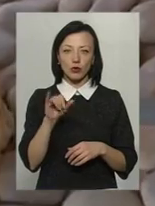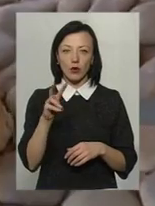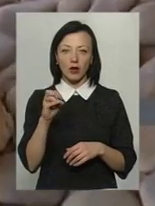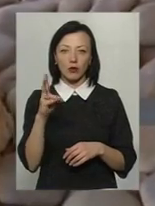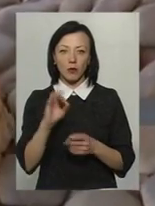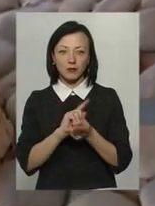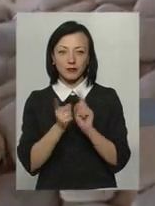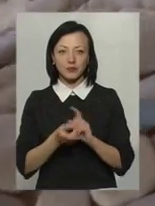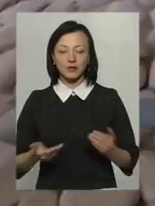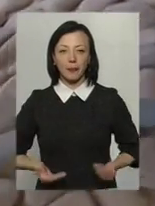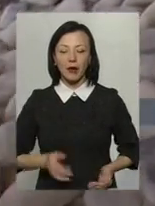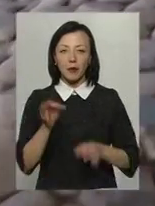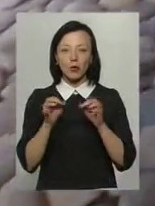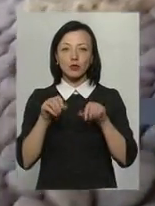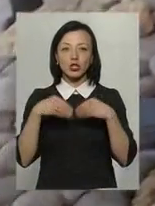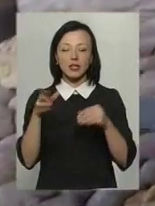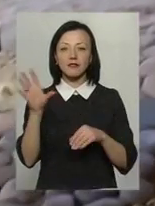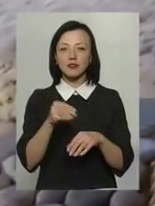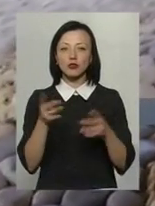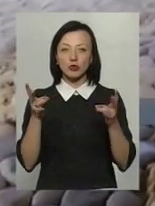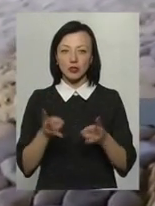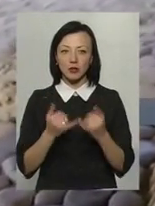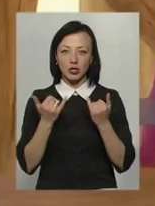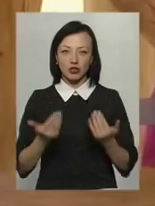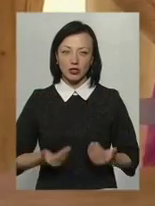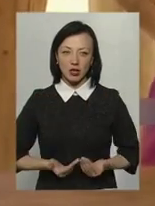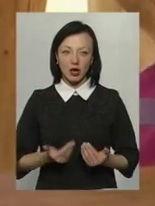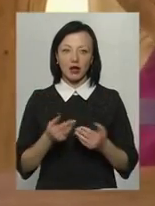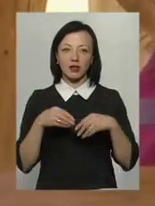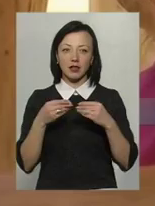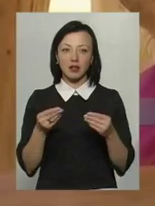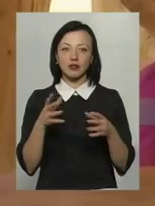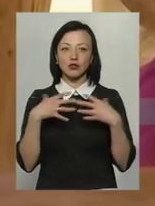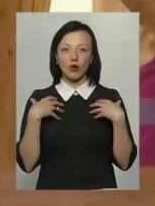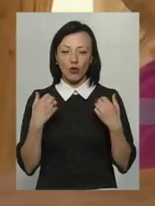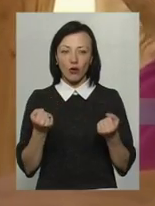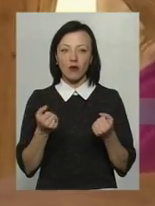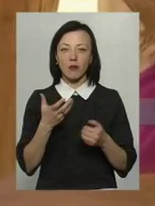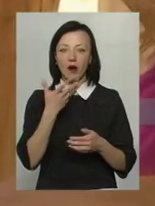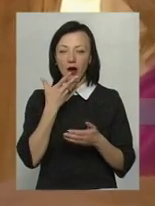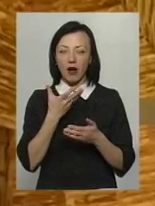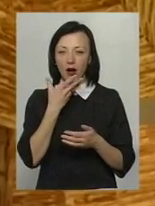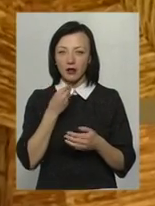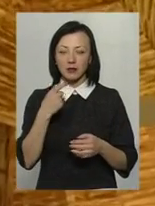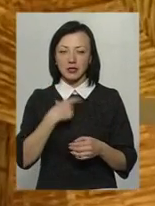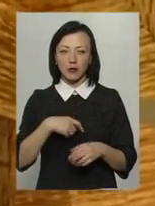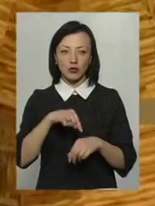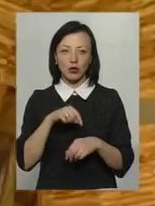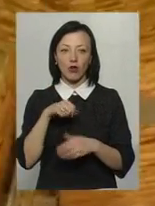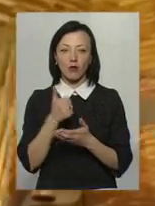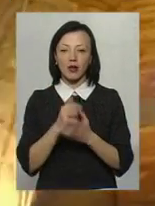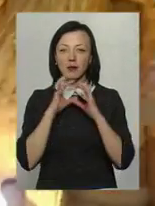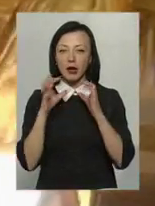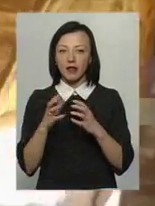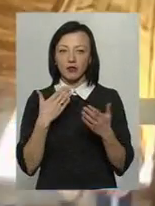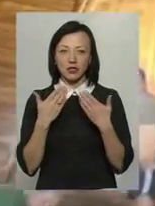Тож природа може надати людині все, що їй потрібно для життя. Наділити місим здоров'ям та гарним самопочуттям. Головне – дбайливо